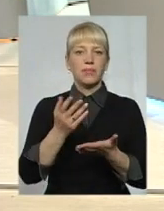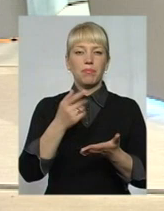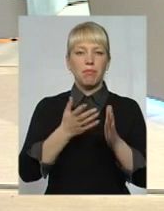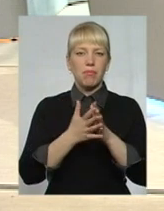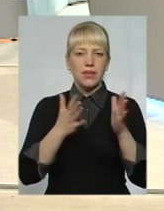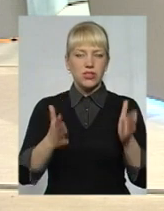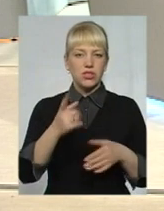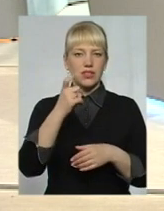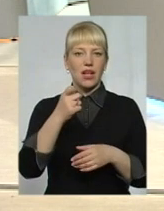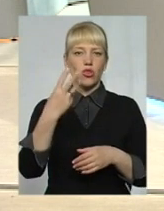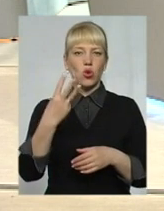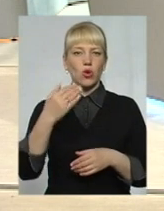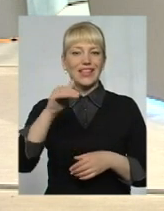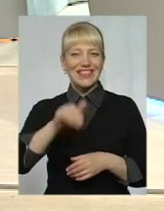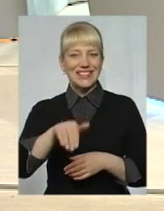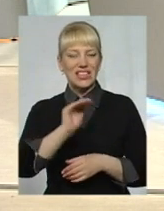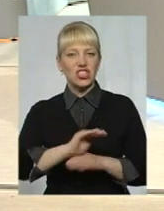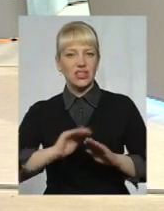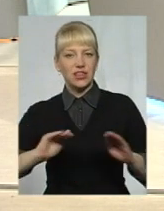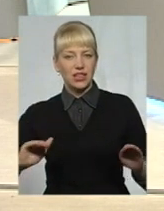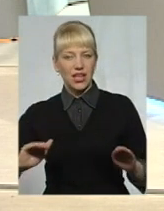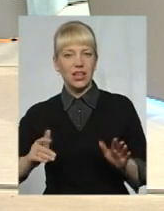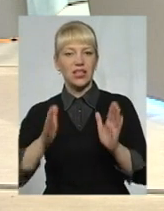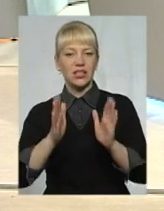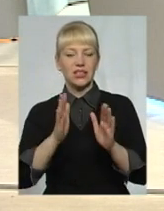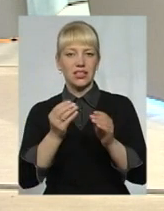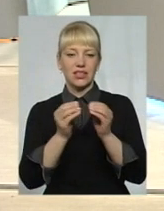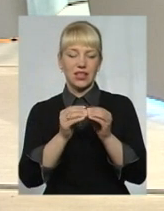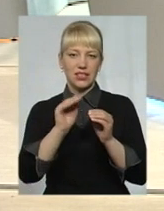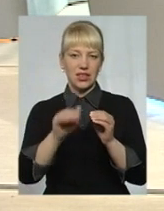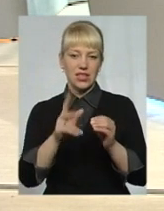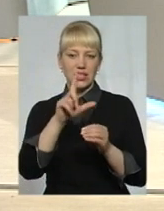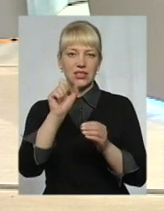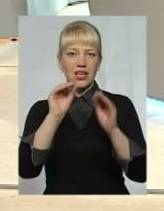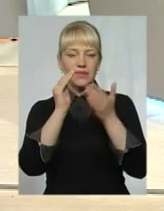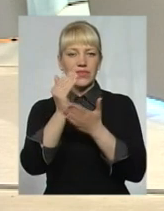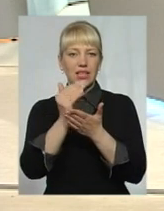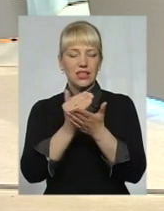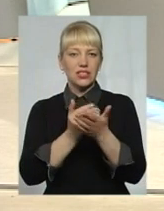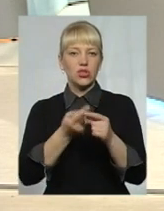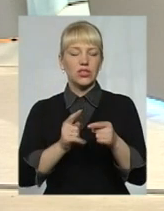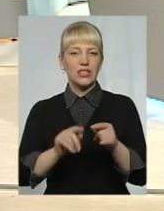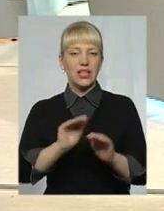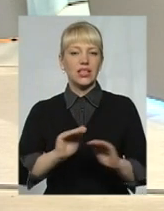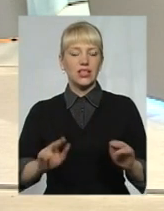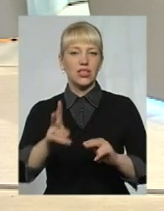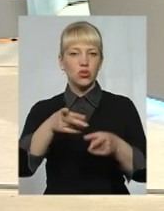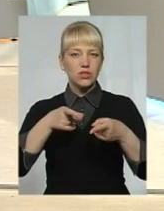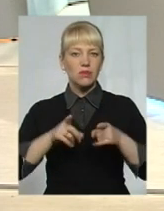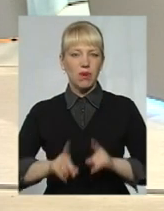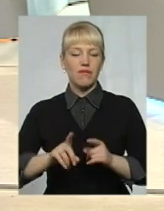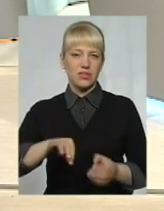тисяч дітей, при цьому лише тільки 10 тисяч, за статистикою яка є, це діти, які справді